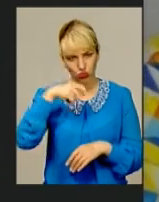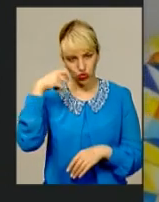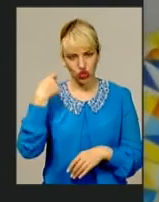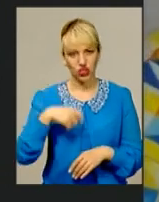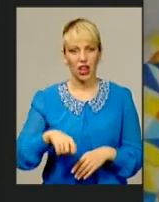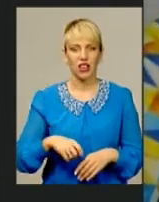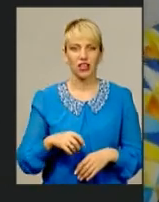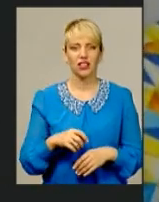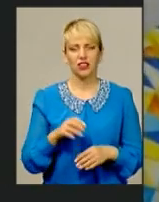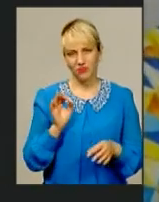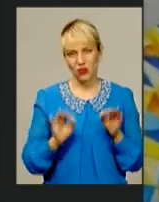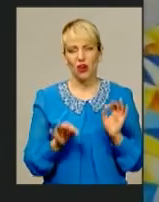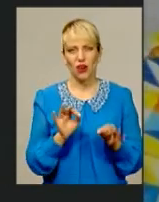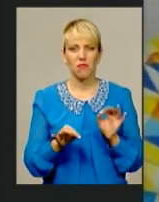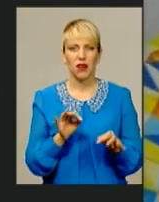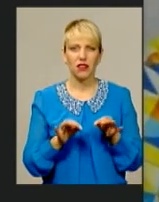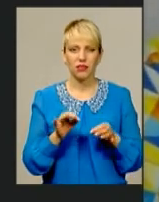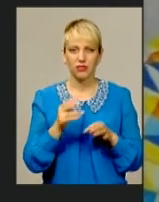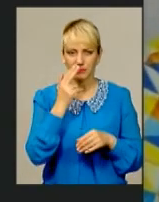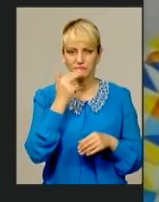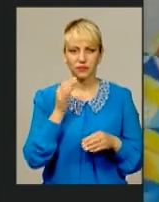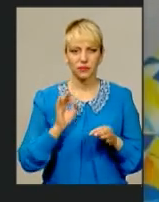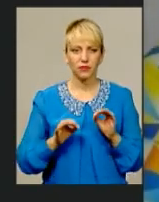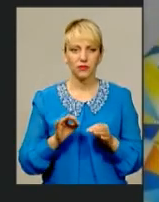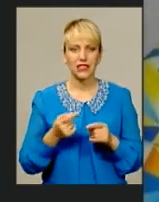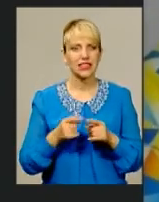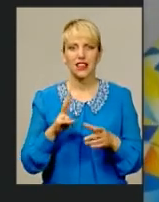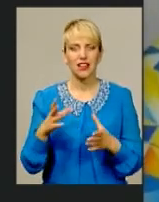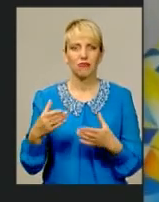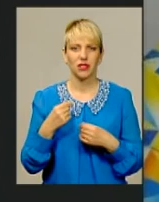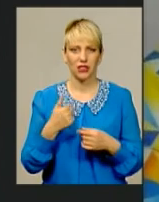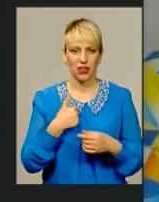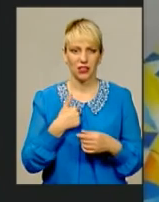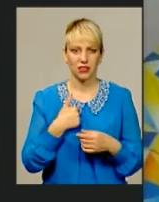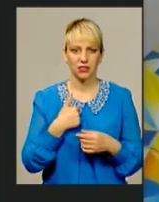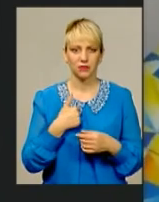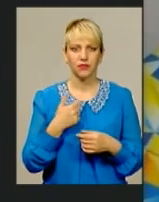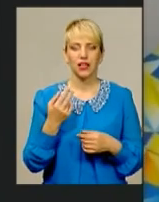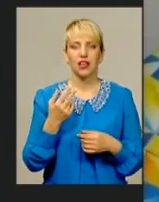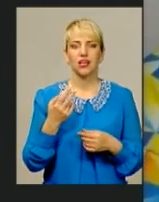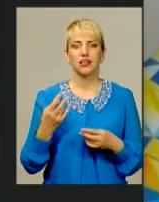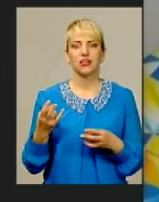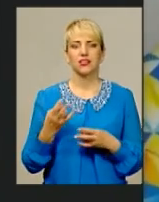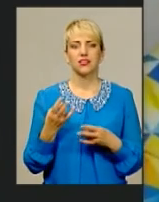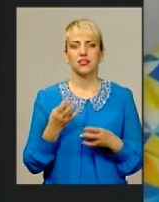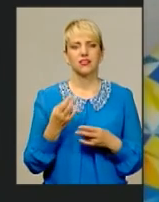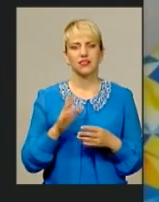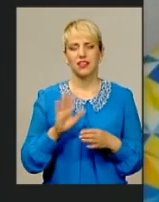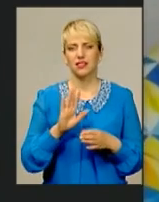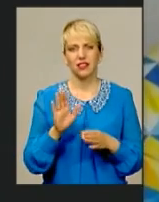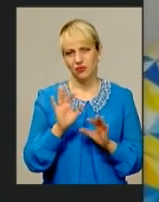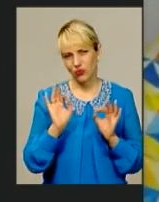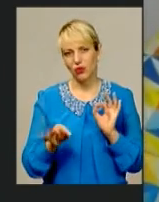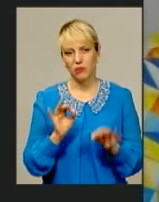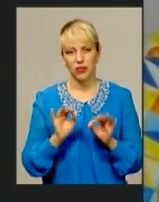дуже сильно, так що нормально. І це не вплино на нас. Тому що нас було багато часу про змаганням привикнути. Так що це... Ні.